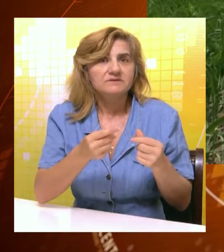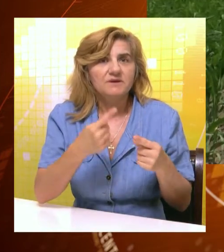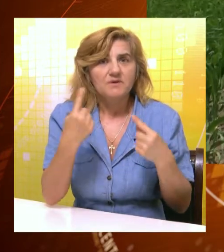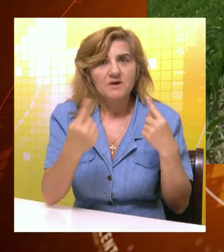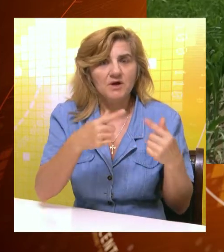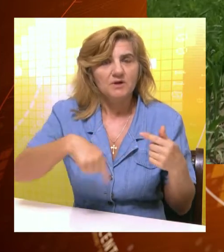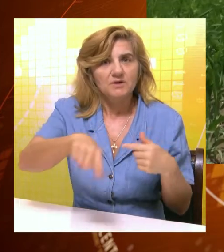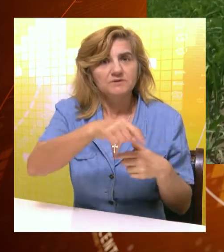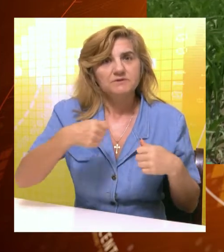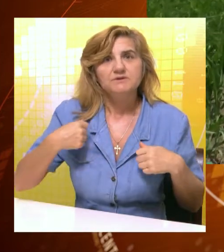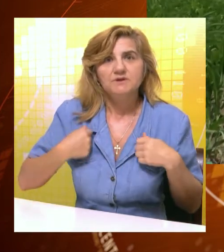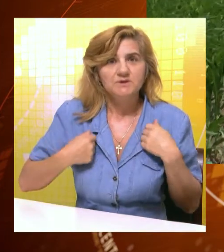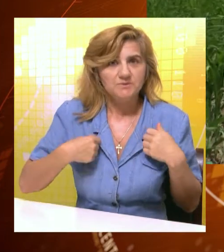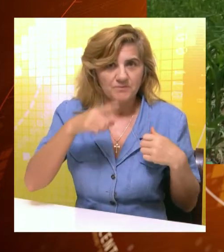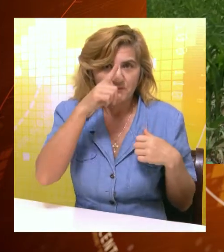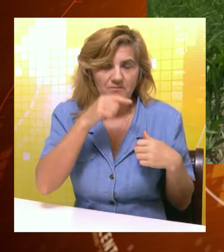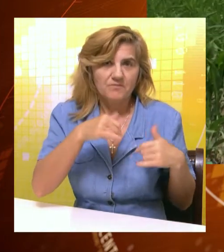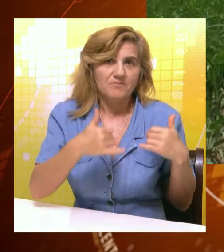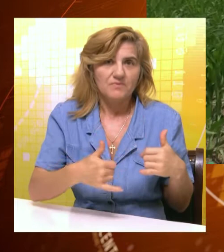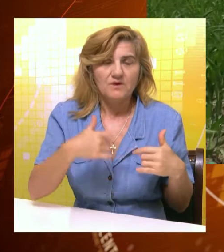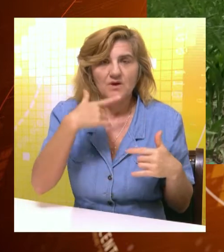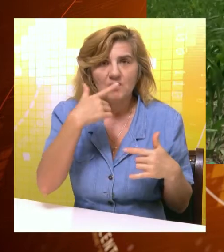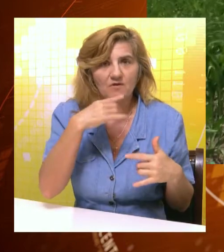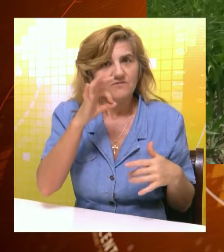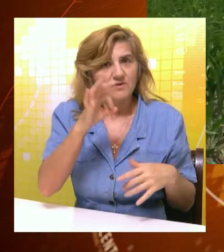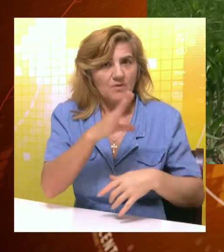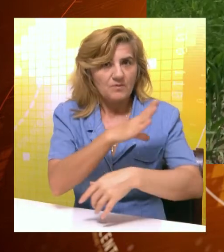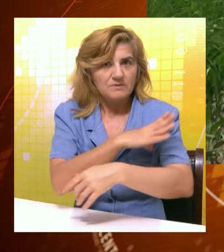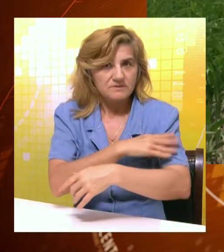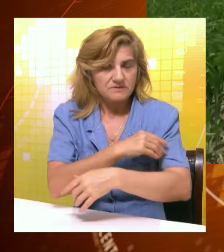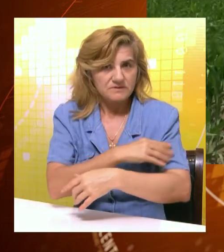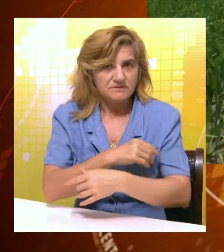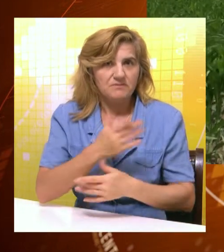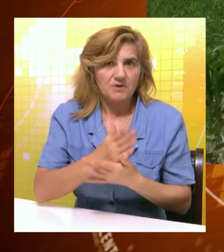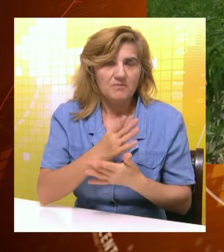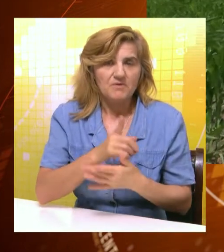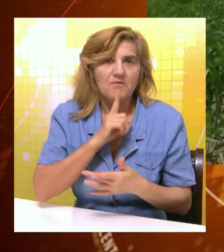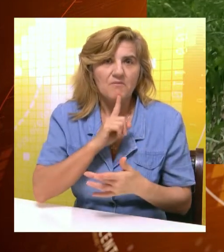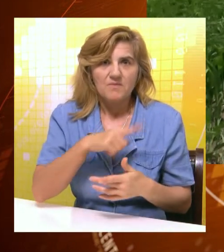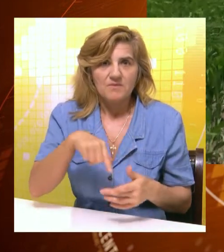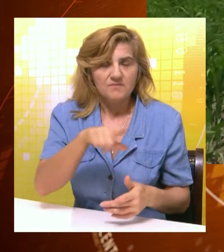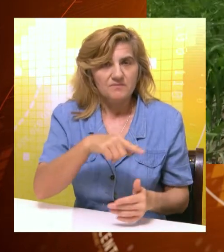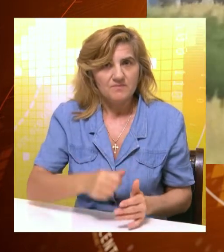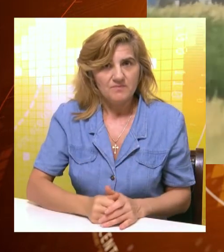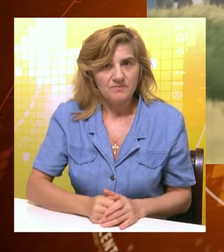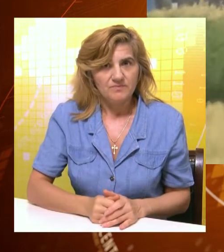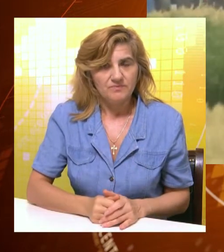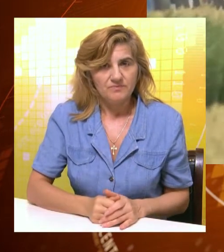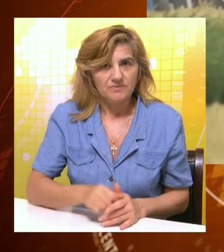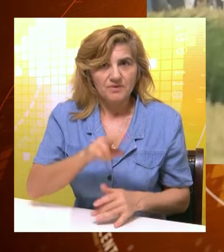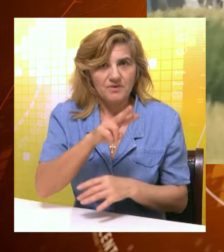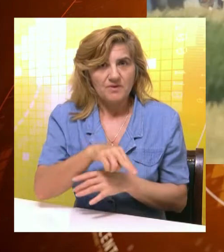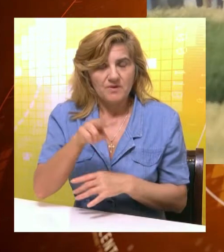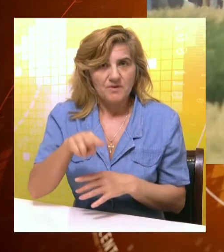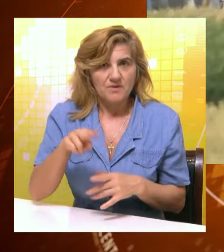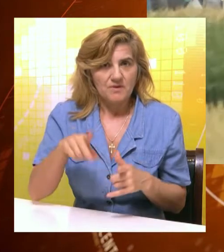za subotičku opštinu, a sad možemo govoriti o jako slabom prinosu što tiče rekorda, malo će takvi prinose biti. Na oglednim